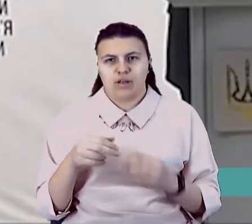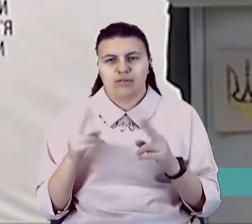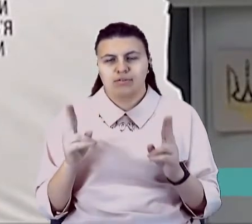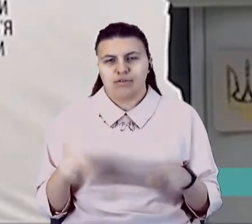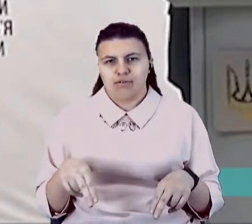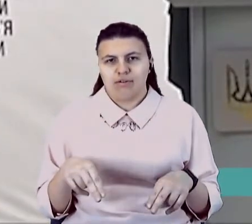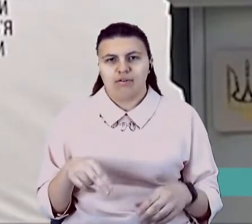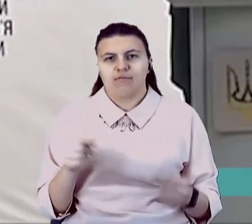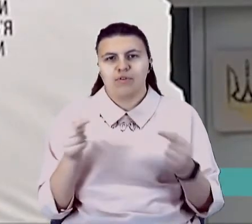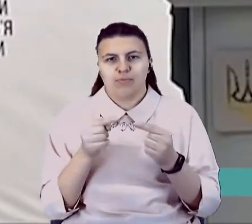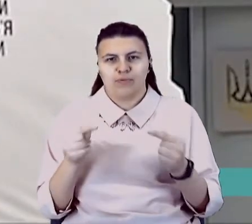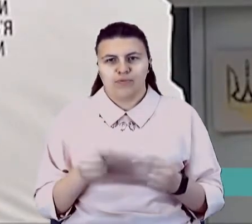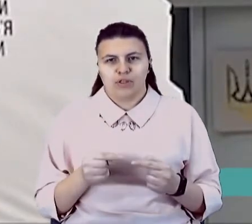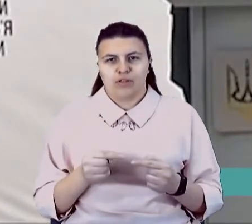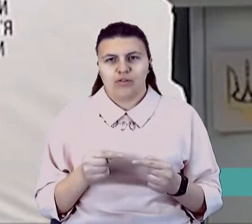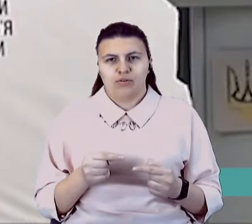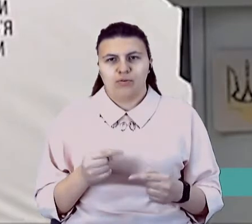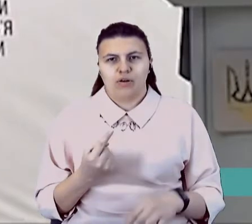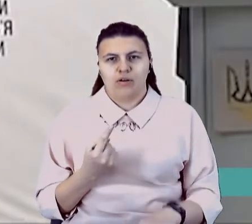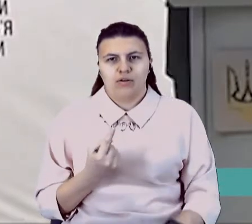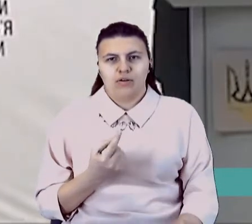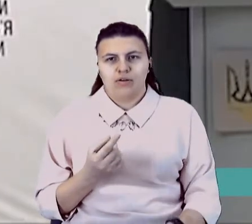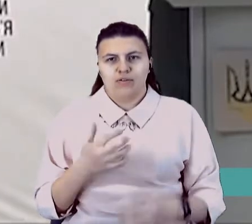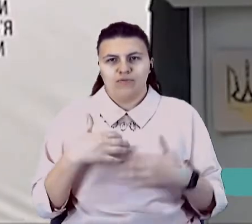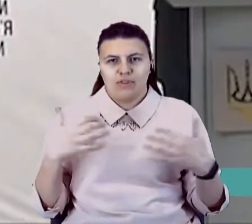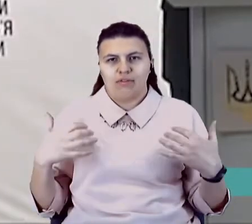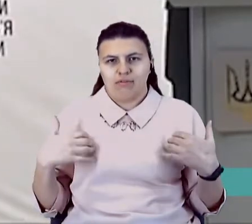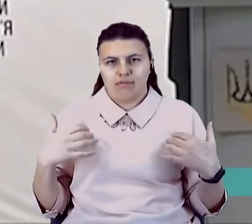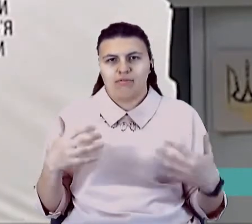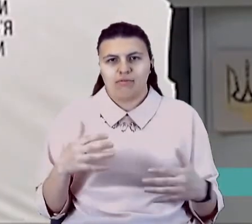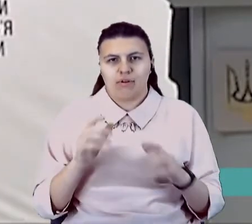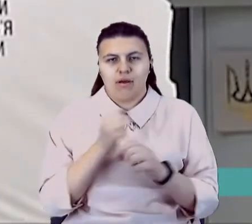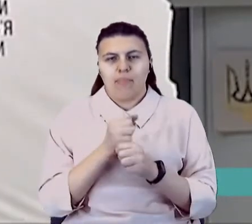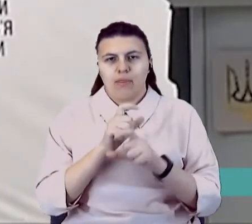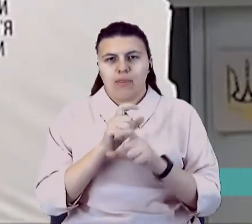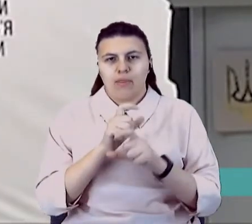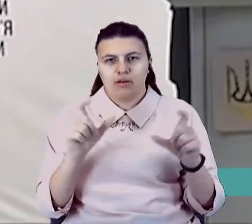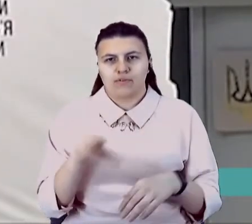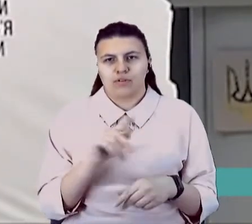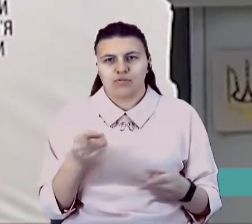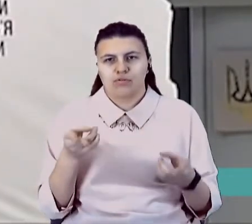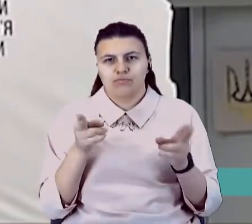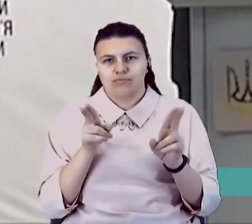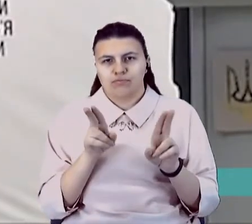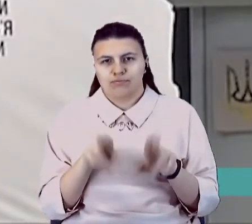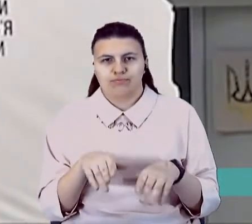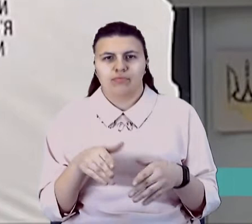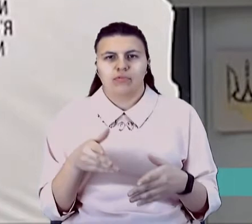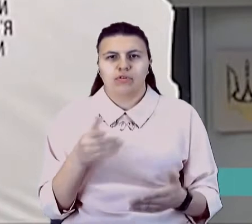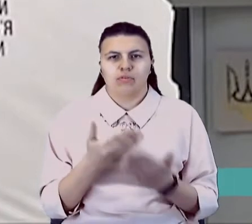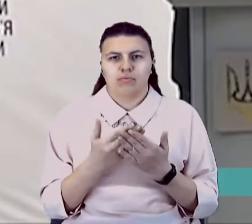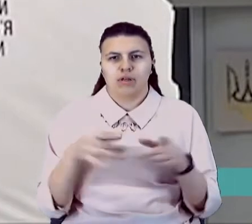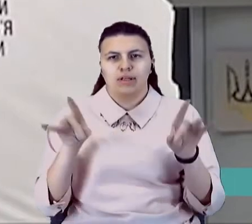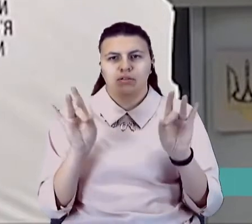відповідно, ветеринарні аптеки. Все решта, все, що стосується, наприклад, тих же самих ресторанів,